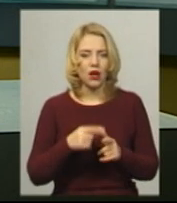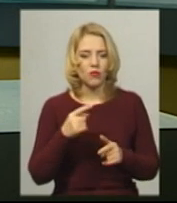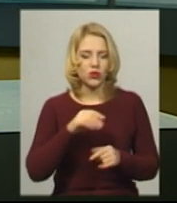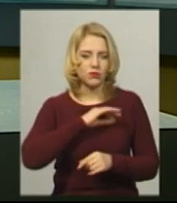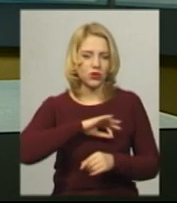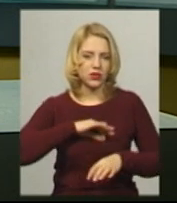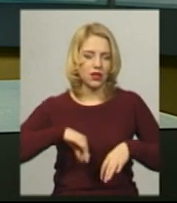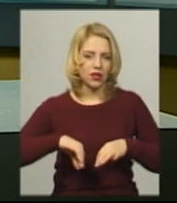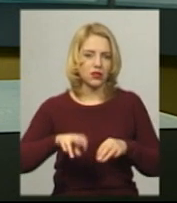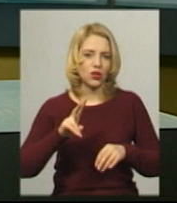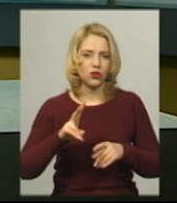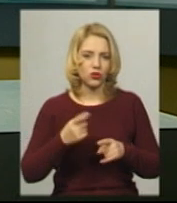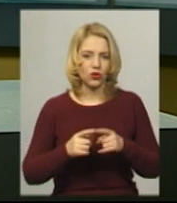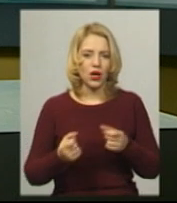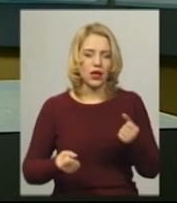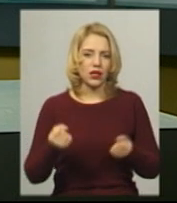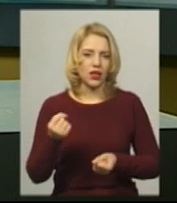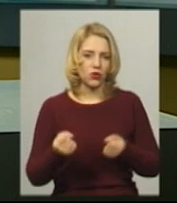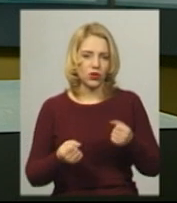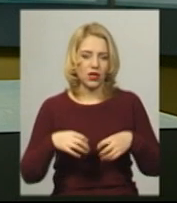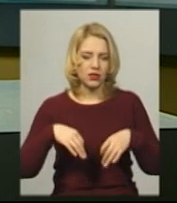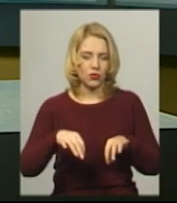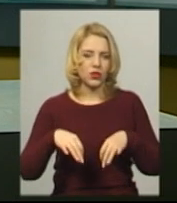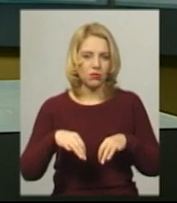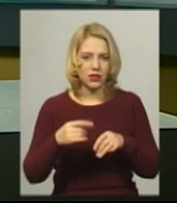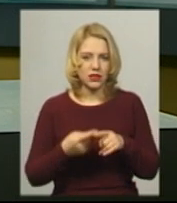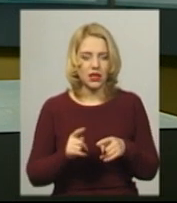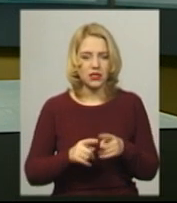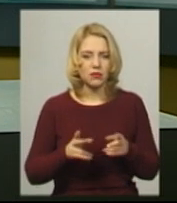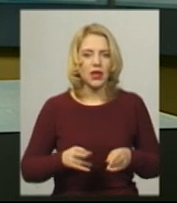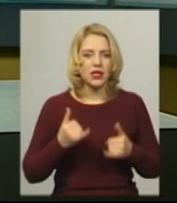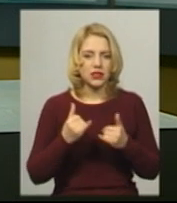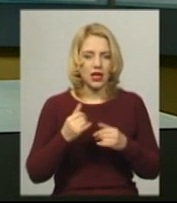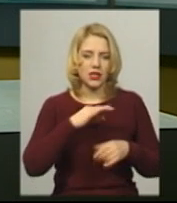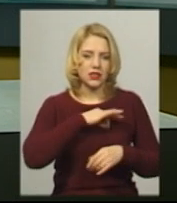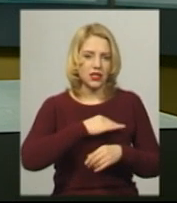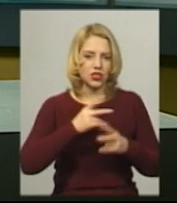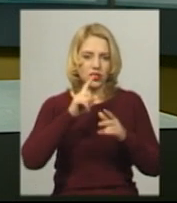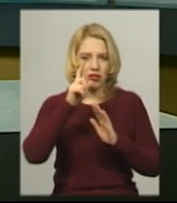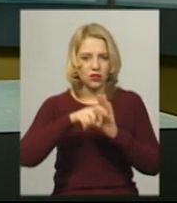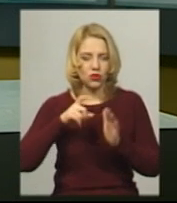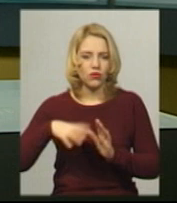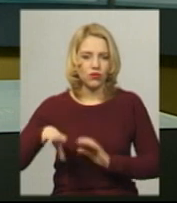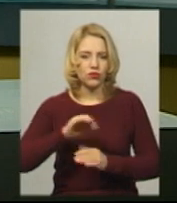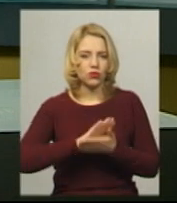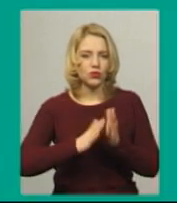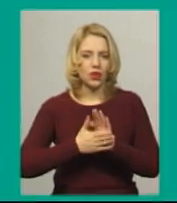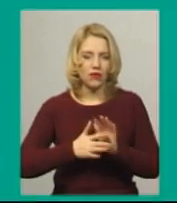особами, які керують транспортними засобами Кримінального кодексу України. Наразі слідчі з'ясовують усі обставини події.